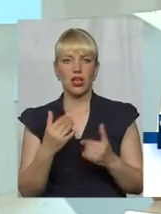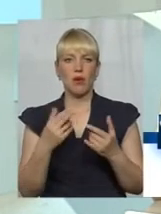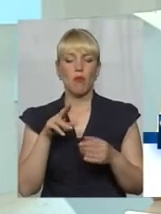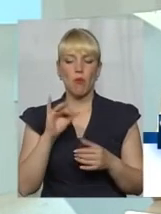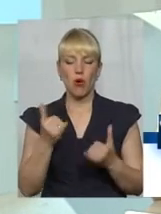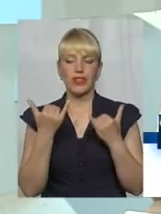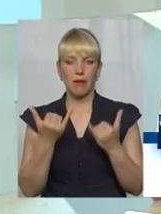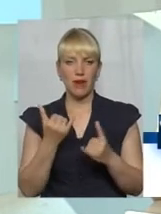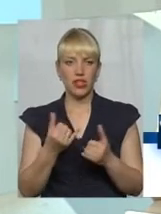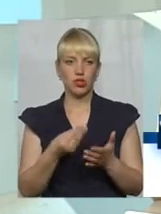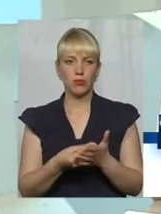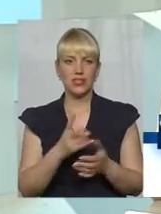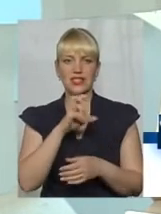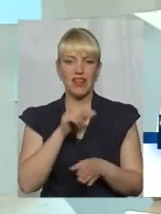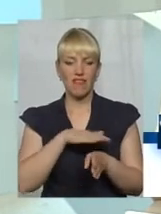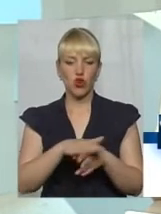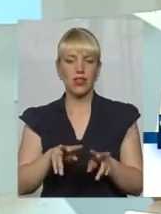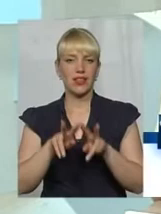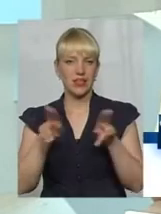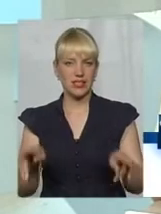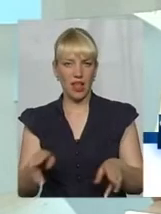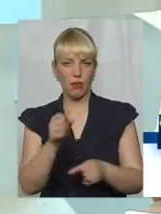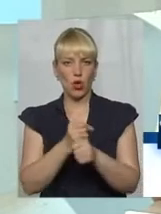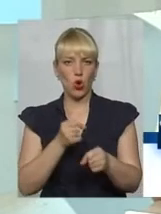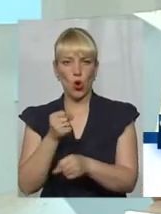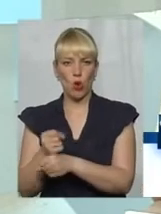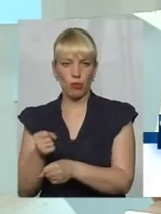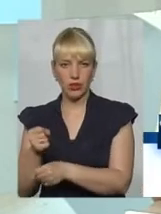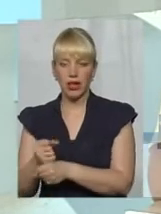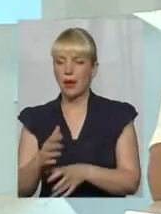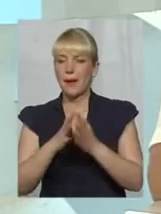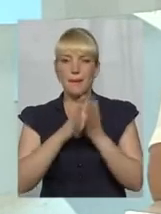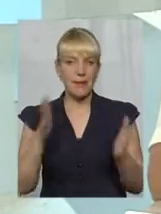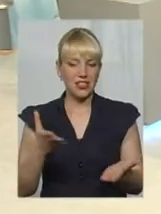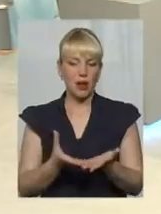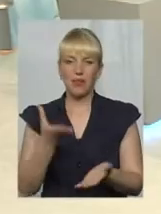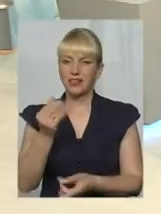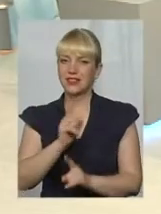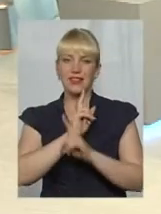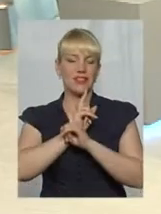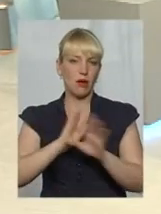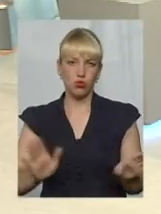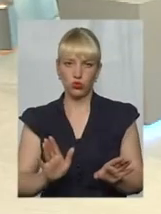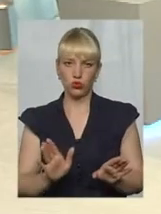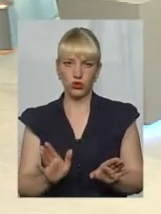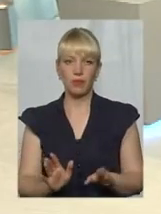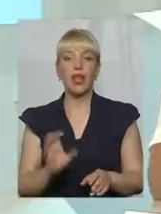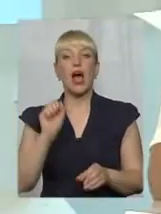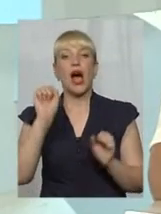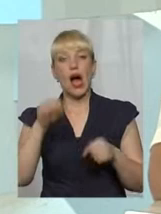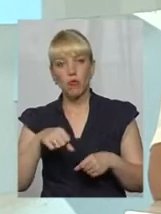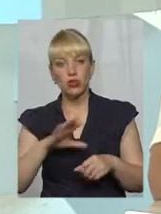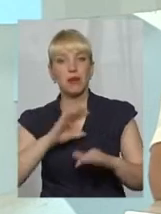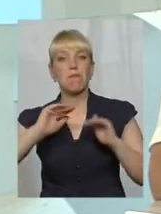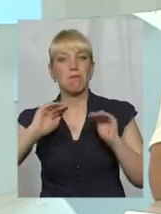за виконання тих самих робіт. Більше. в цьому більше не будуть. А, більше не будуть. Не будуть, а то і менше